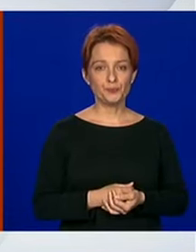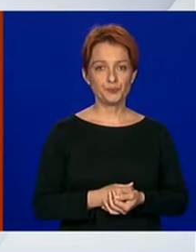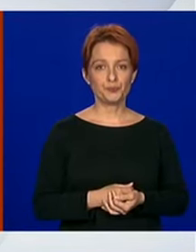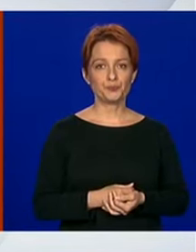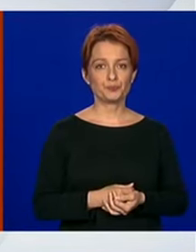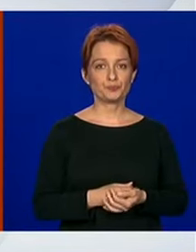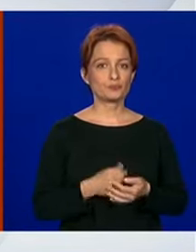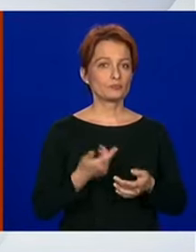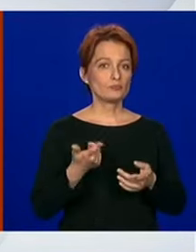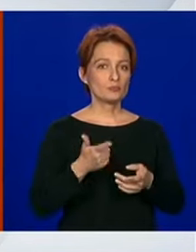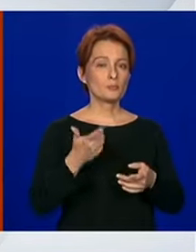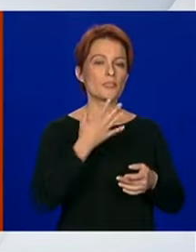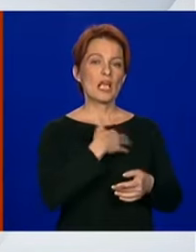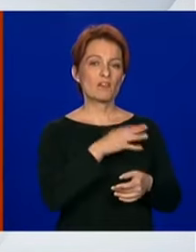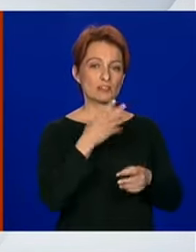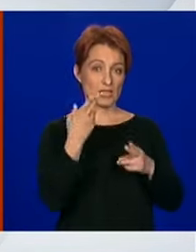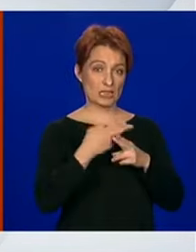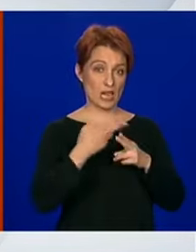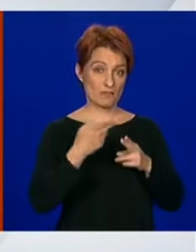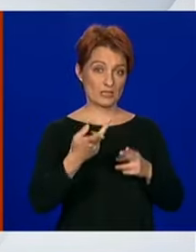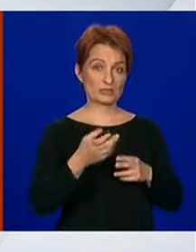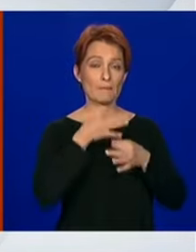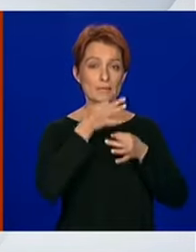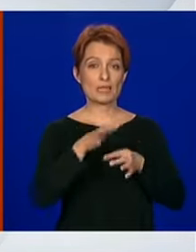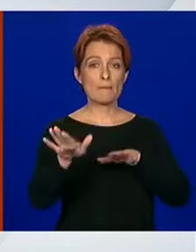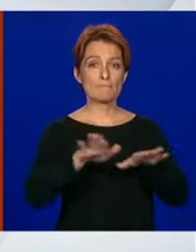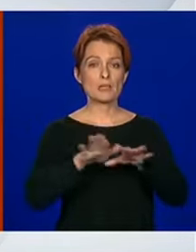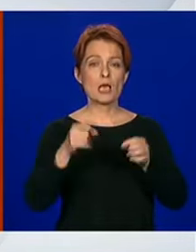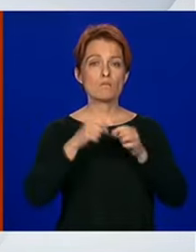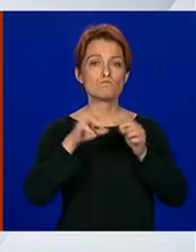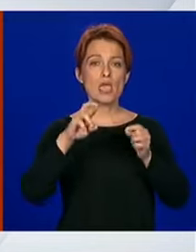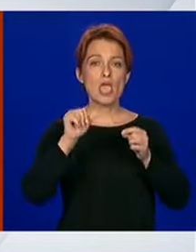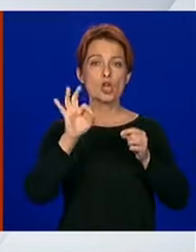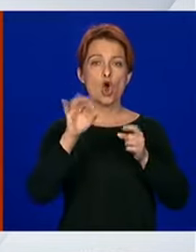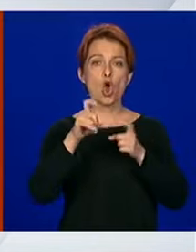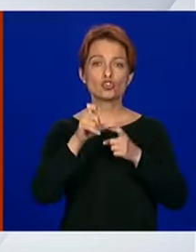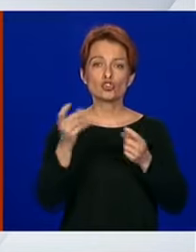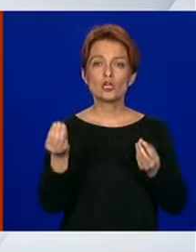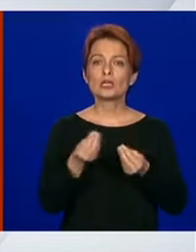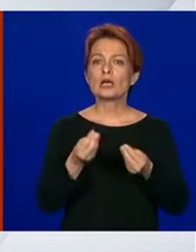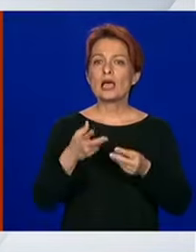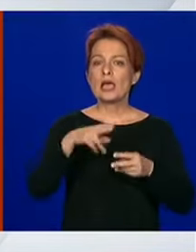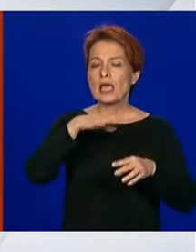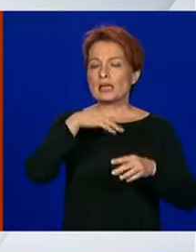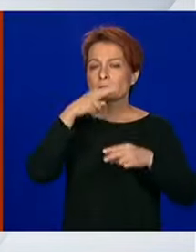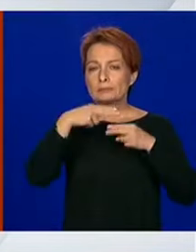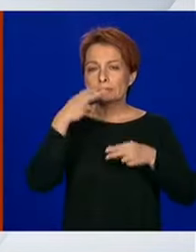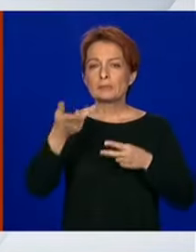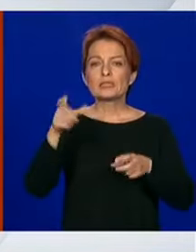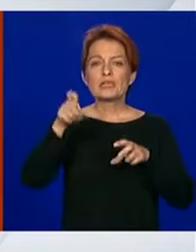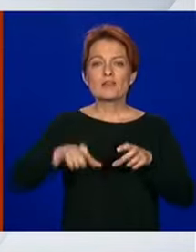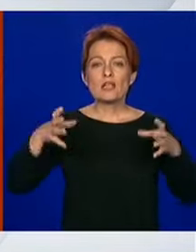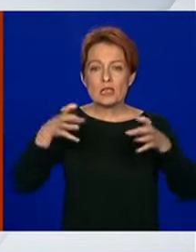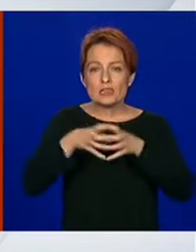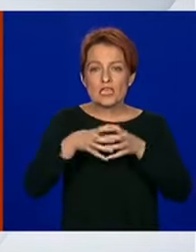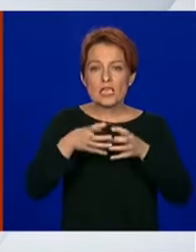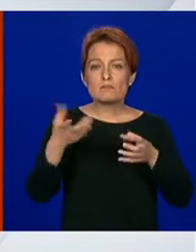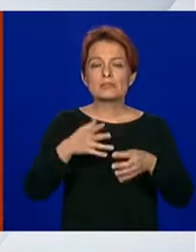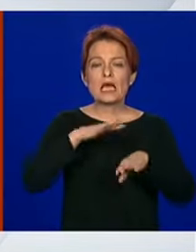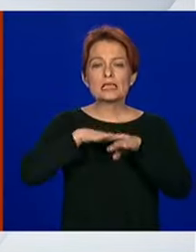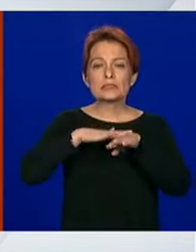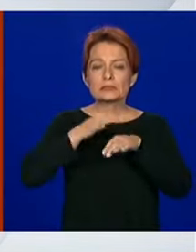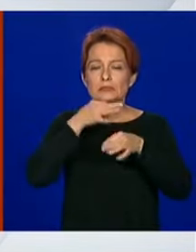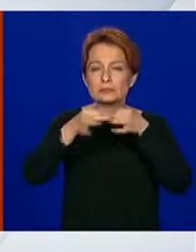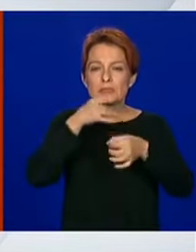Ruža išto Hrvatska televizija, pitanje za ministra Beroša, zbog čega mobilni tim za testiranje na COVID-19 postoji samo u Osijeku.